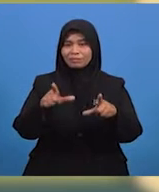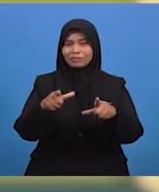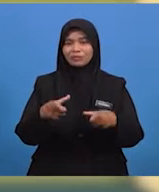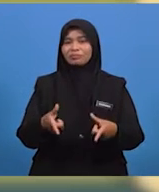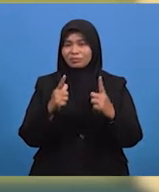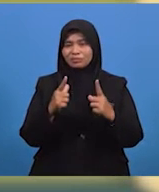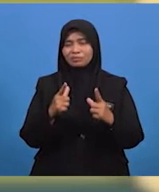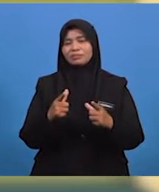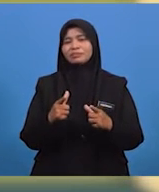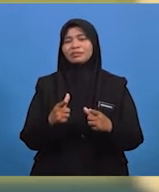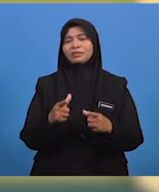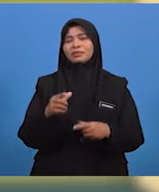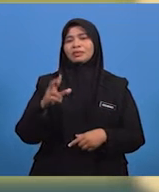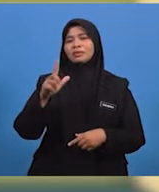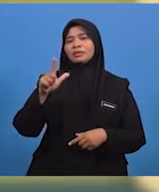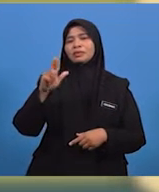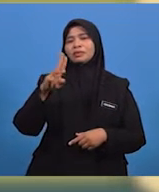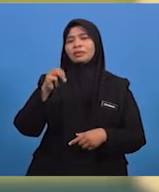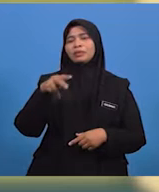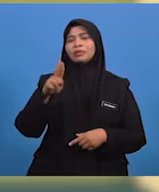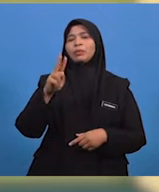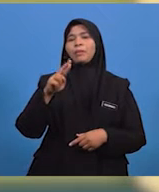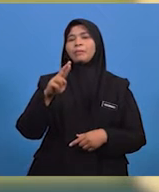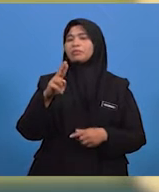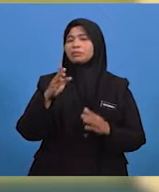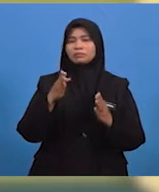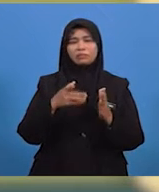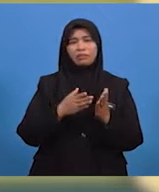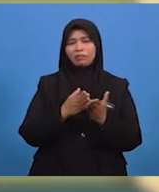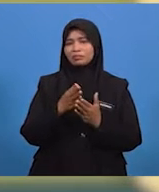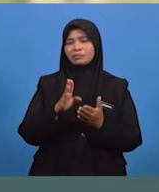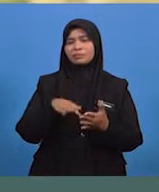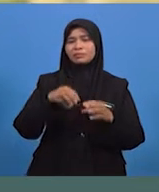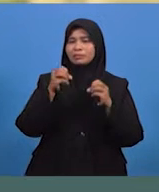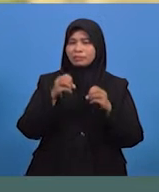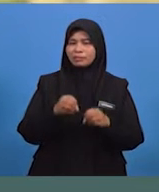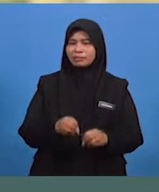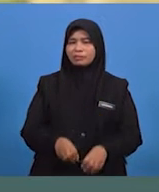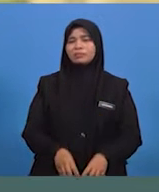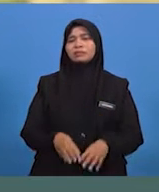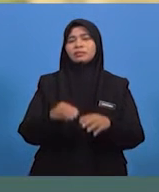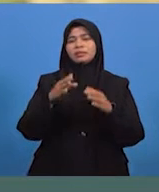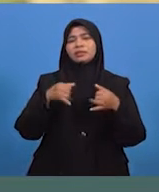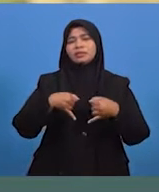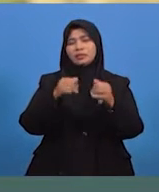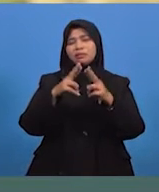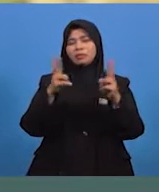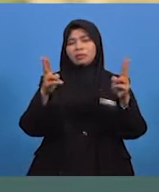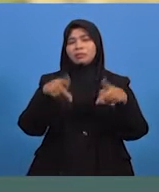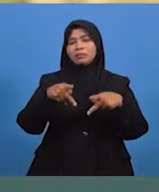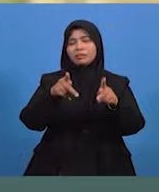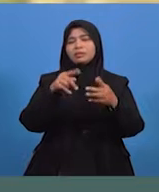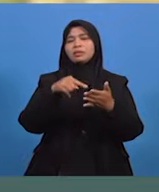Laju, kan? Aliran lumpur yang laju terus menenggelamkan jalan raya. Proses ini